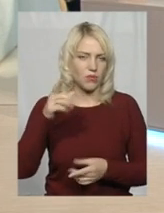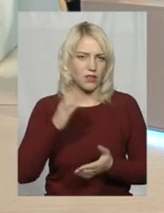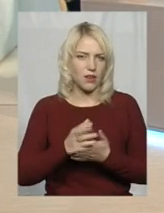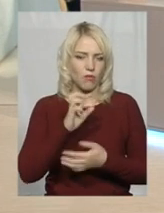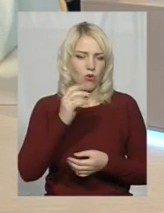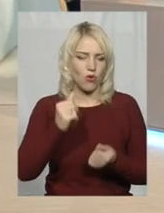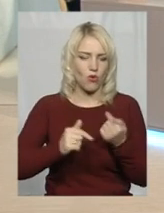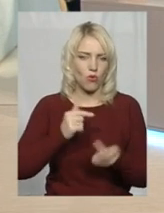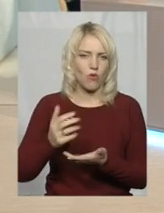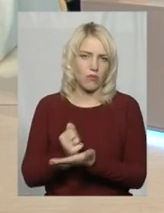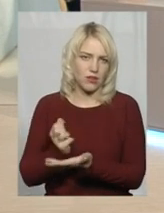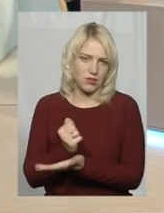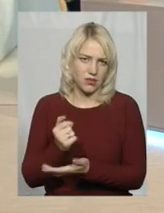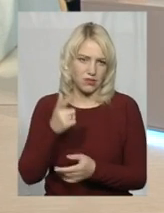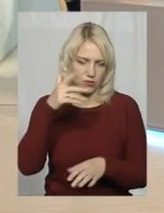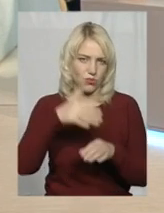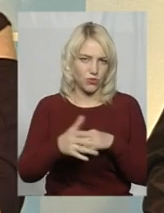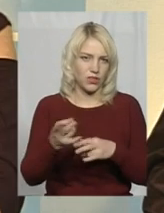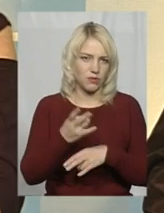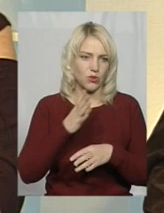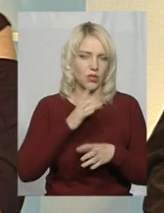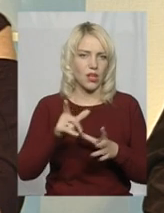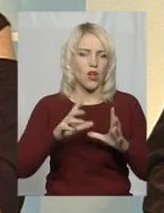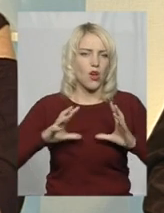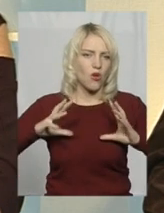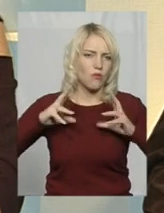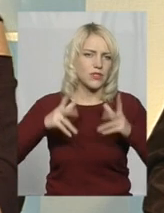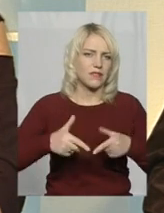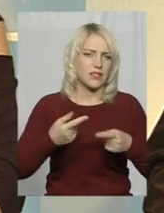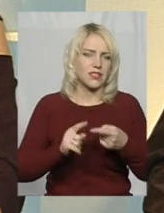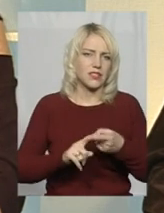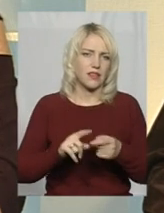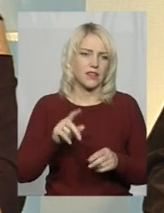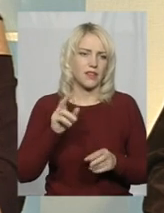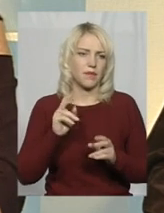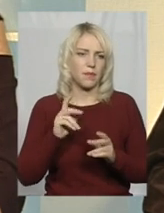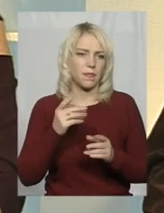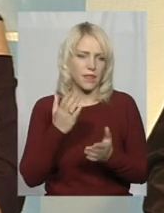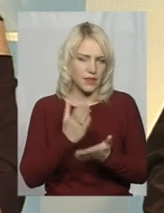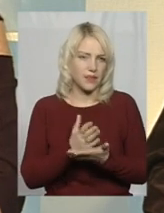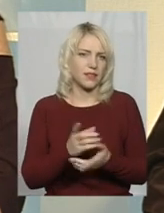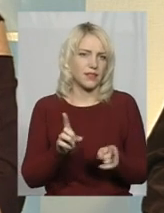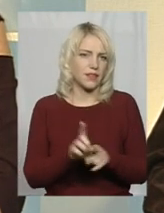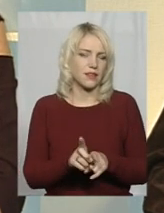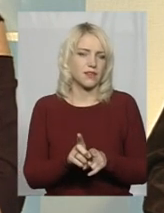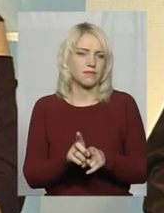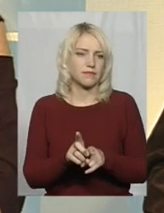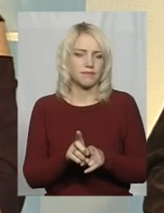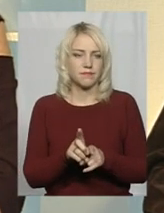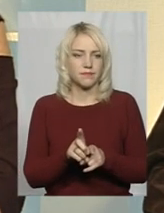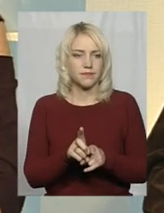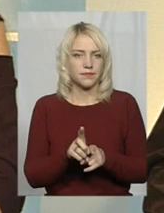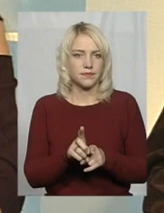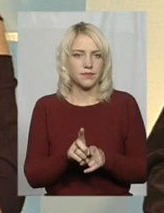комерції і так далі. Ну, ми маємо розуміти, в глобалізованому нашому світі це дійсно такі тенденції є.